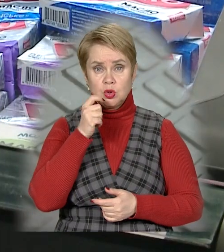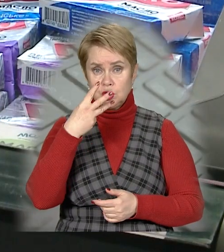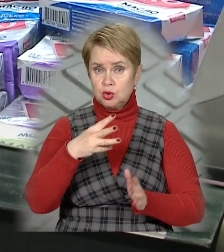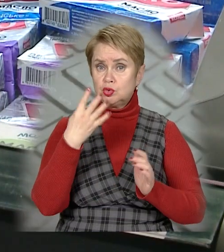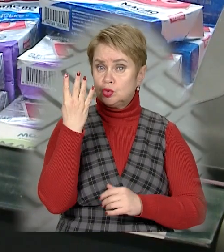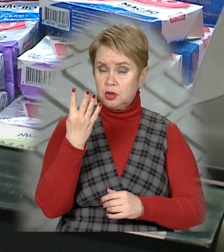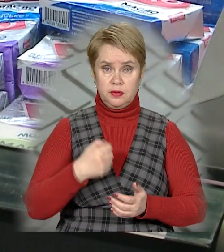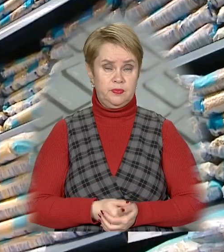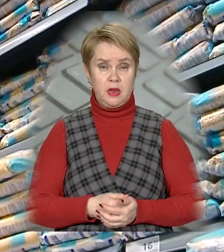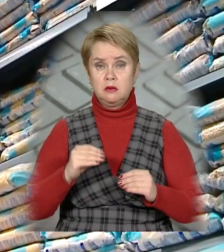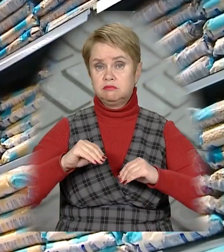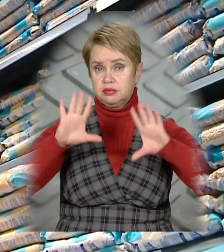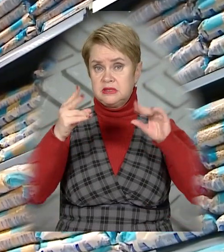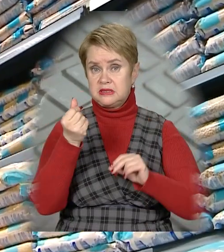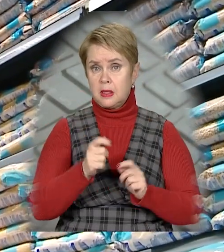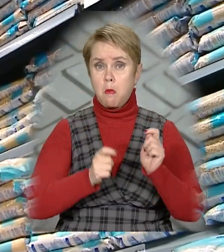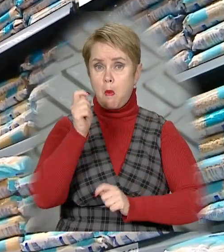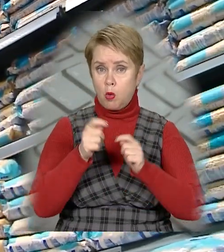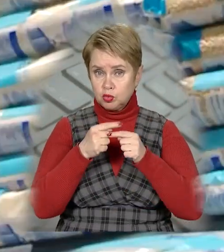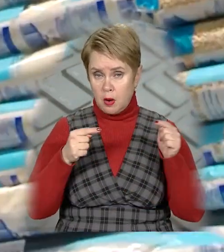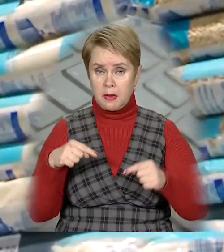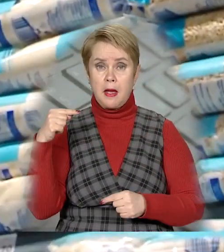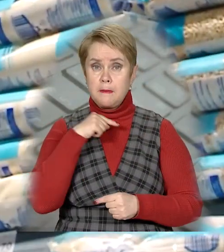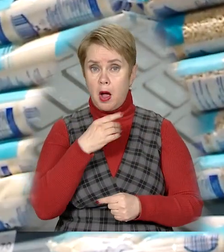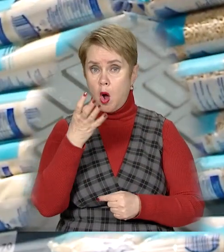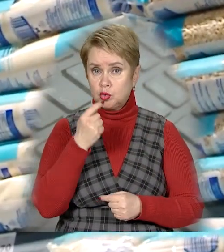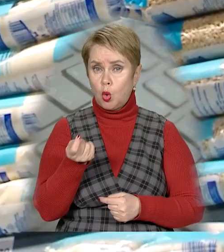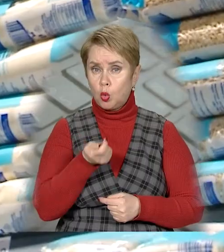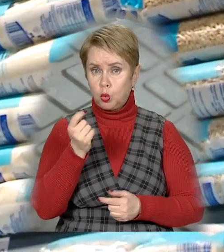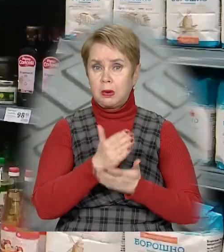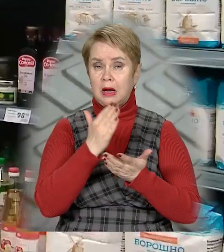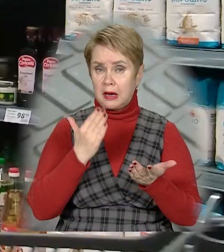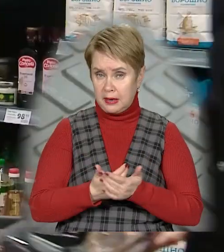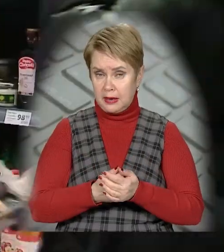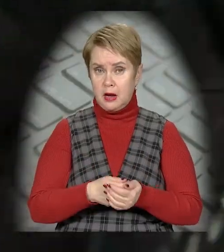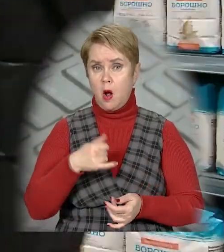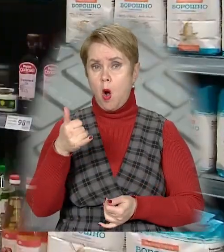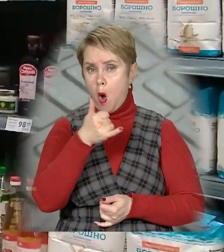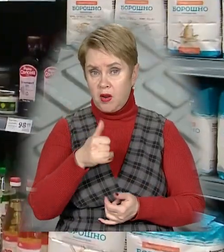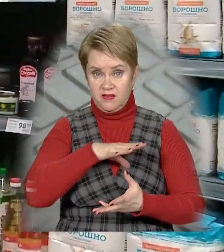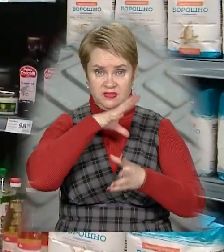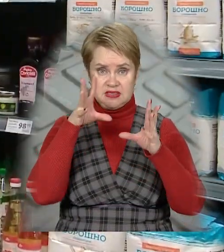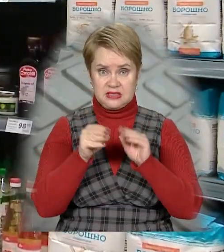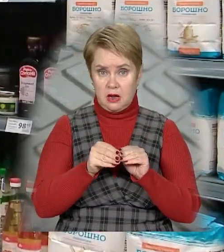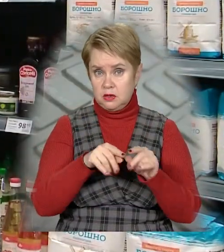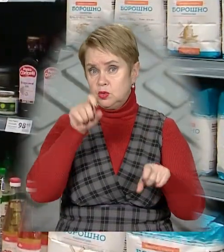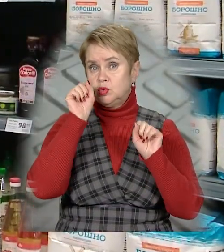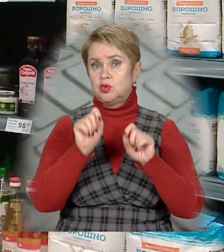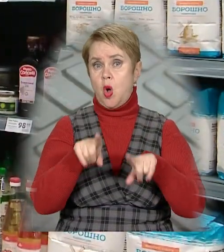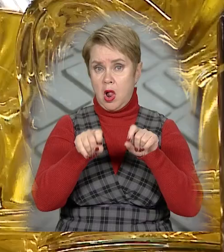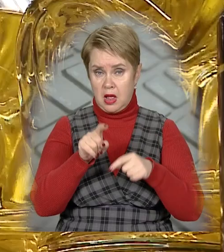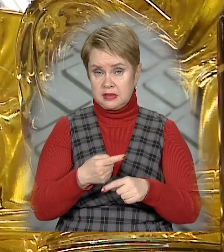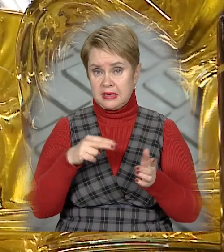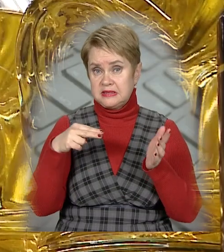цукор на 34. Злетіли ціни на молочні продукти та м'ясо, а ще крупи та хліб. Рослинна олія і взагалі чи не